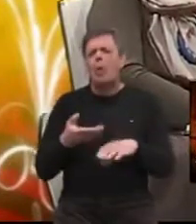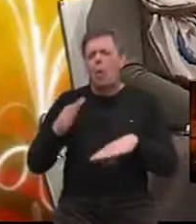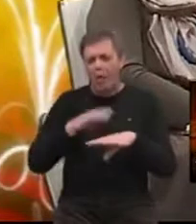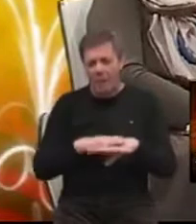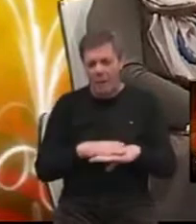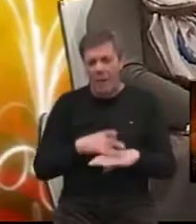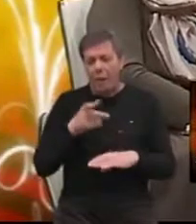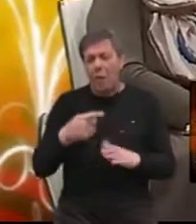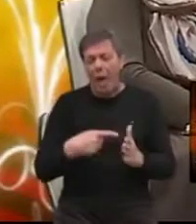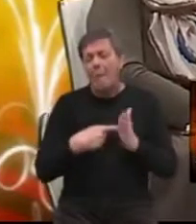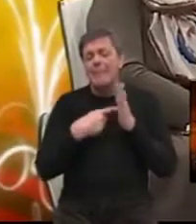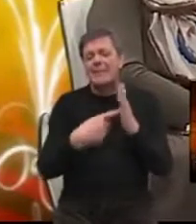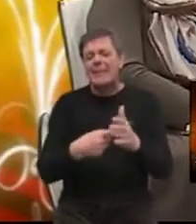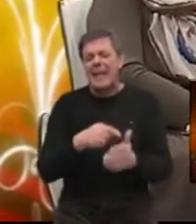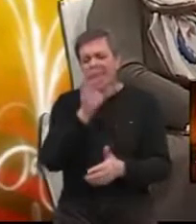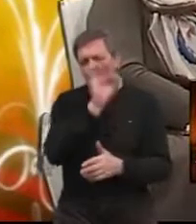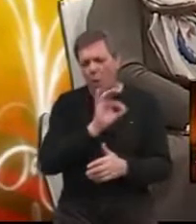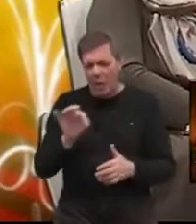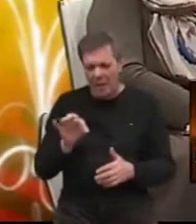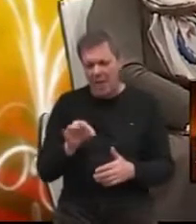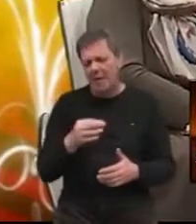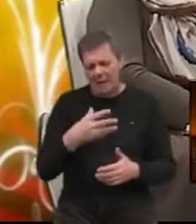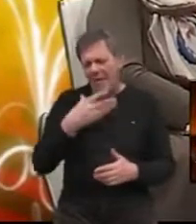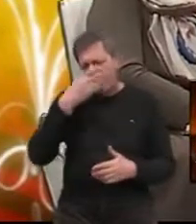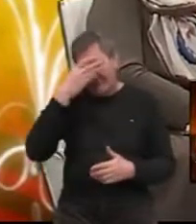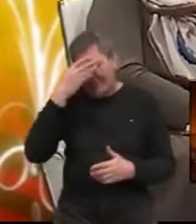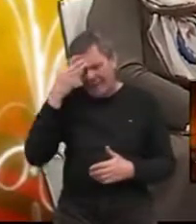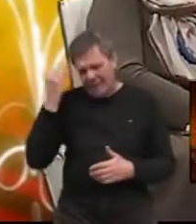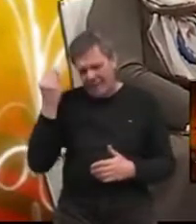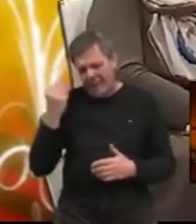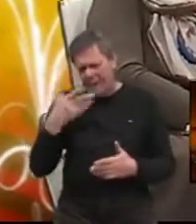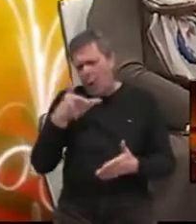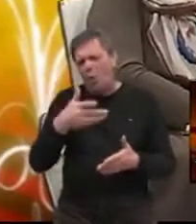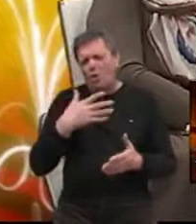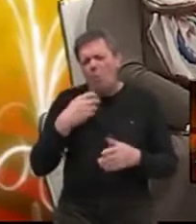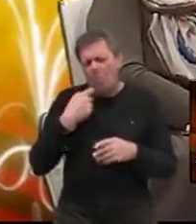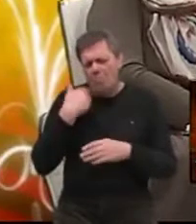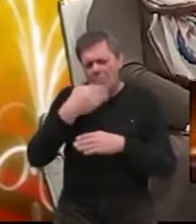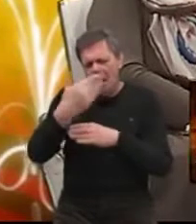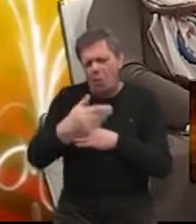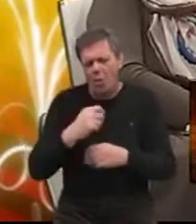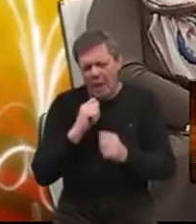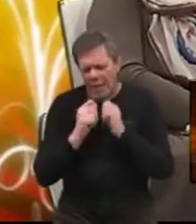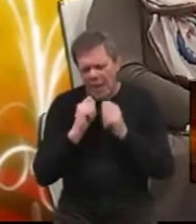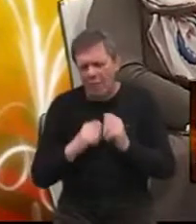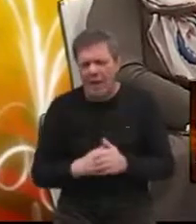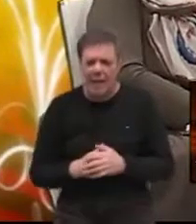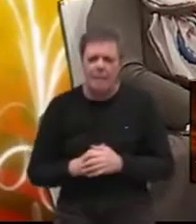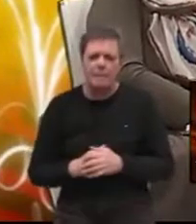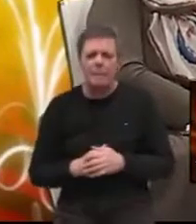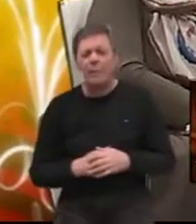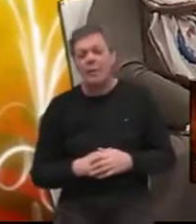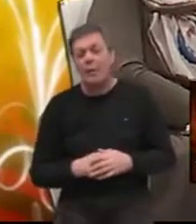to je u stvari prezentacija projekta Demenca, kroz slovo kojem ja mislim da ću vam malo kasnije imati mogućnosti ga objasniti.